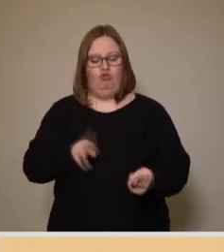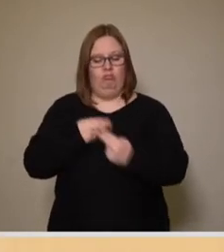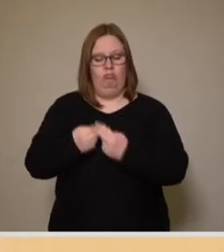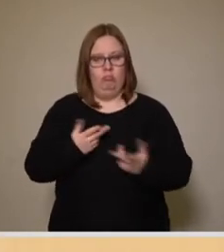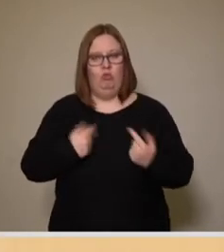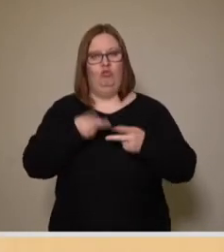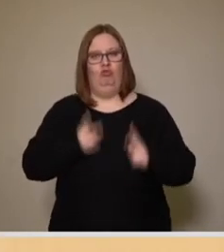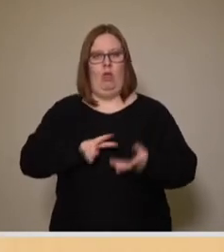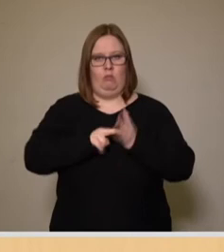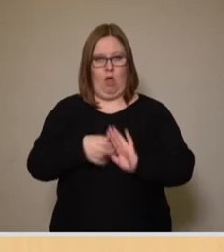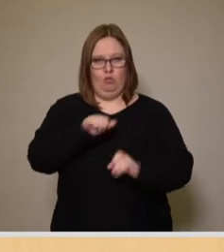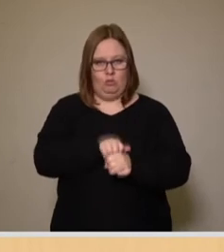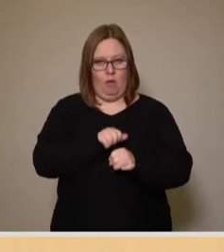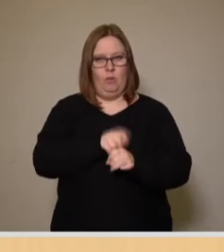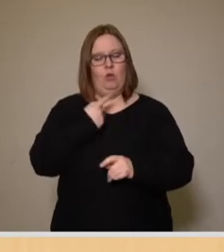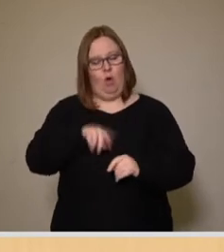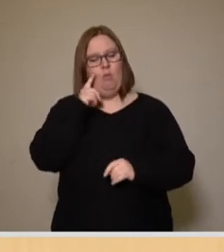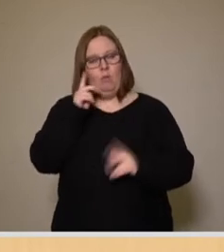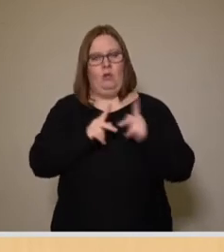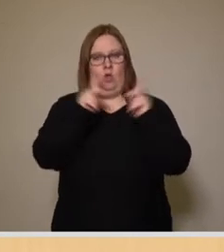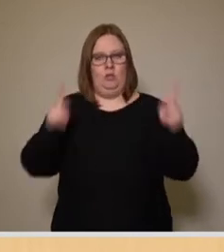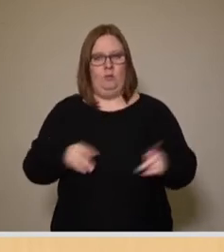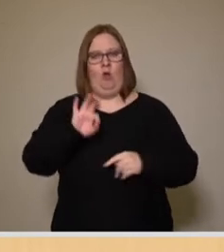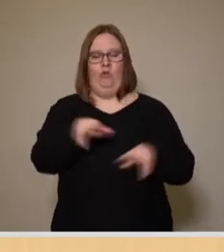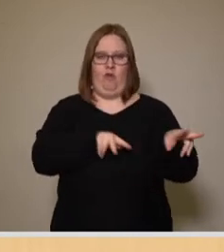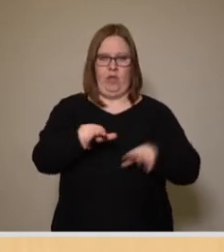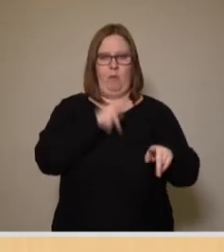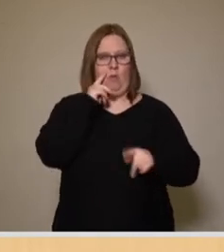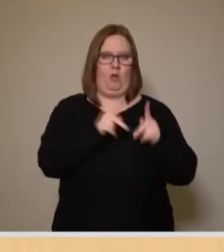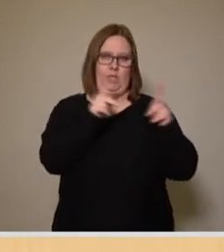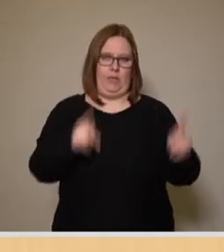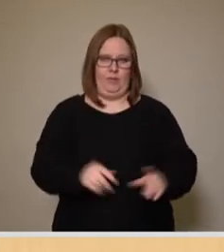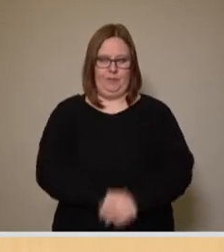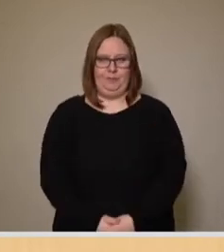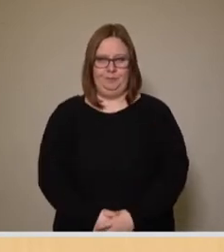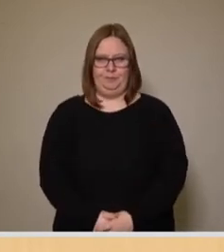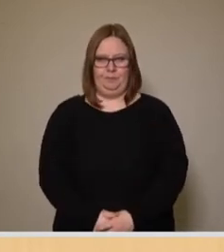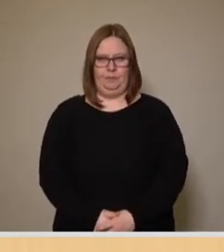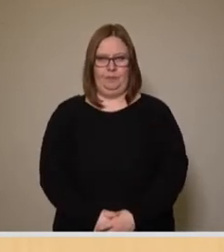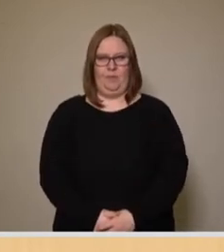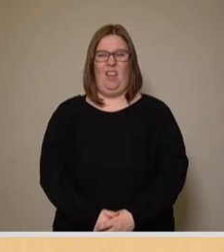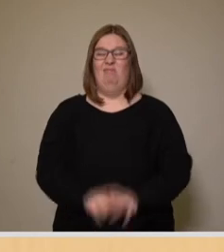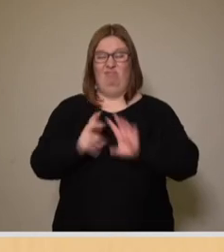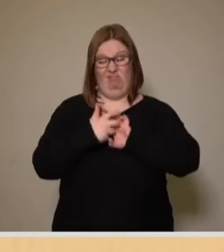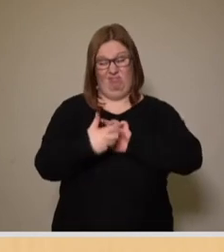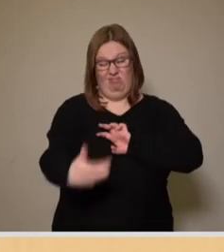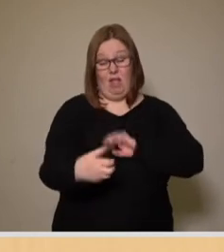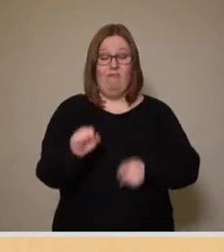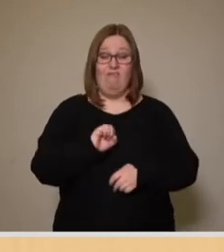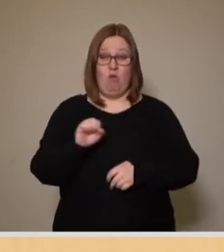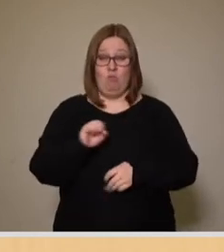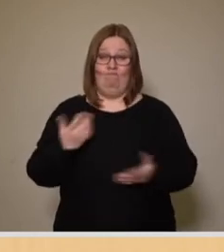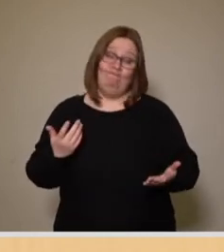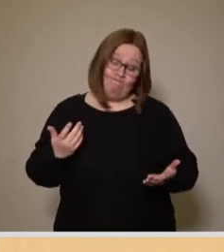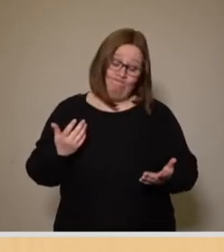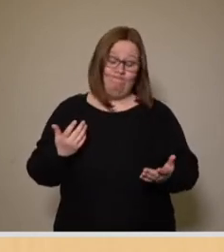Stadtplanungsamt derzeit eine Erschließungskonzeption, also für die verkehrlichen Aspekte. Warum hat das alles so lange gedauert? Man muss dazu